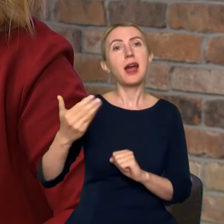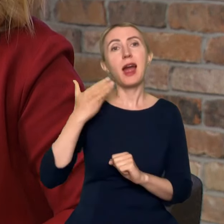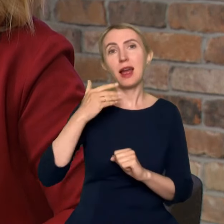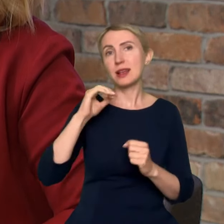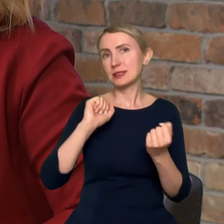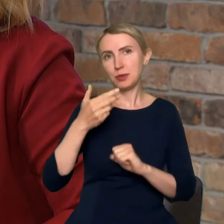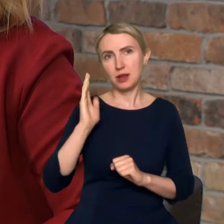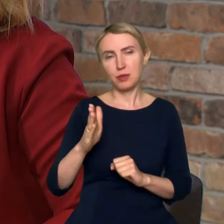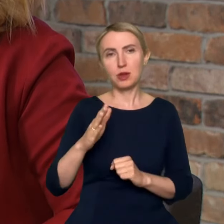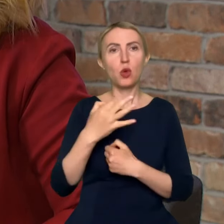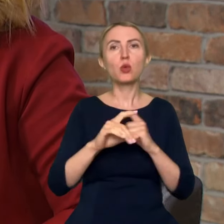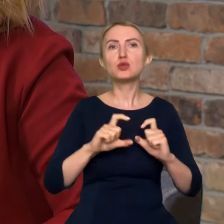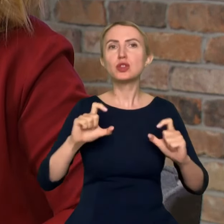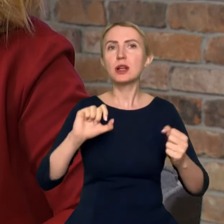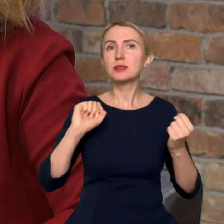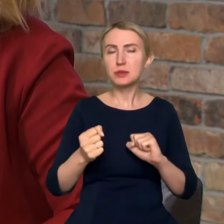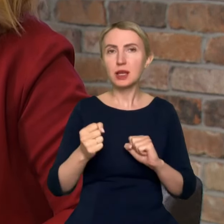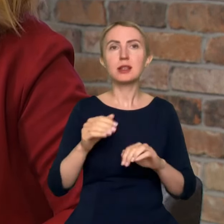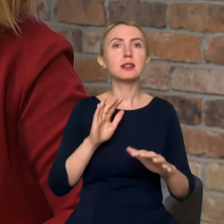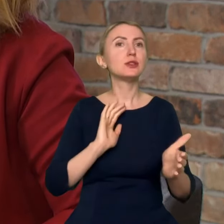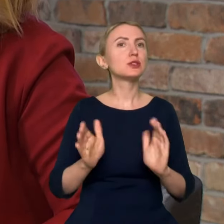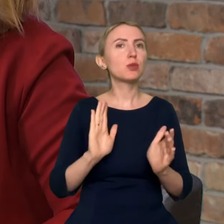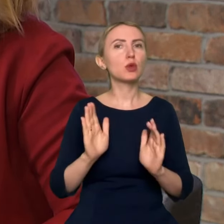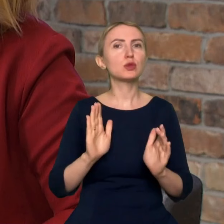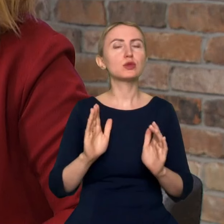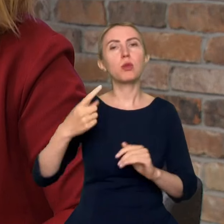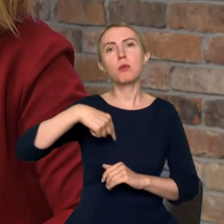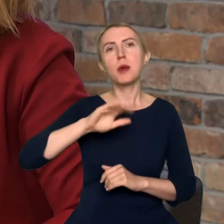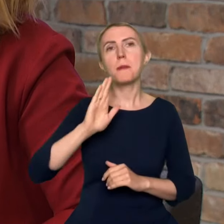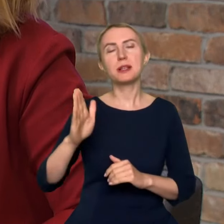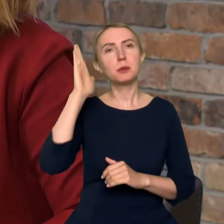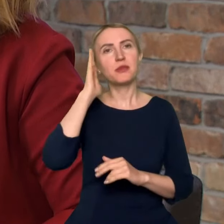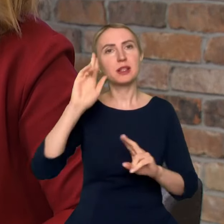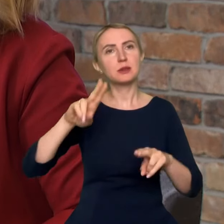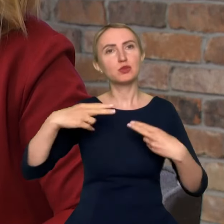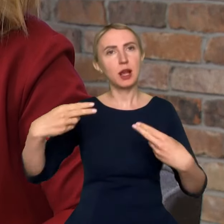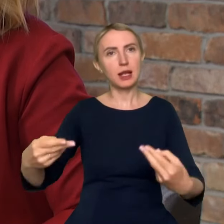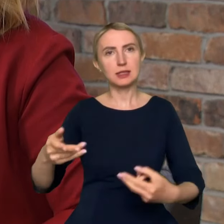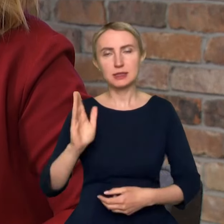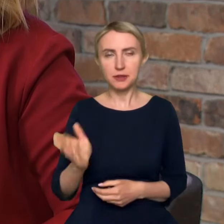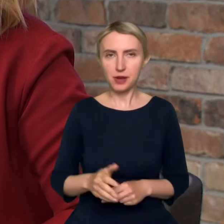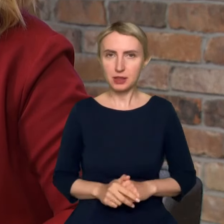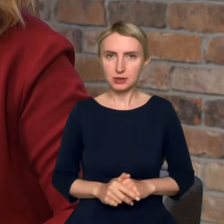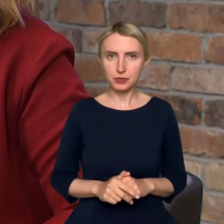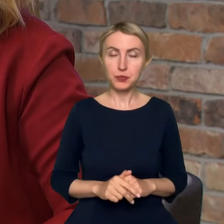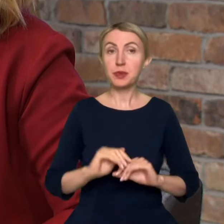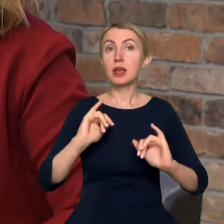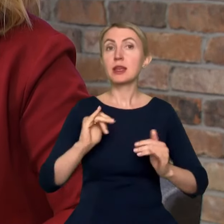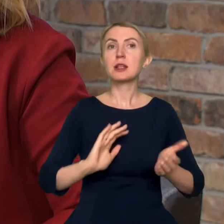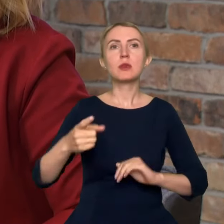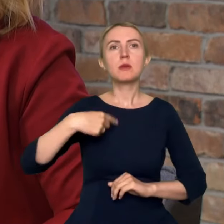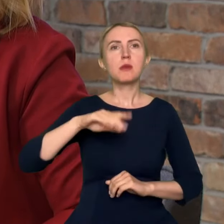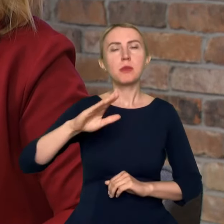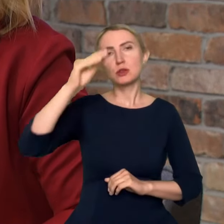uczelnię i to zmieni sposób, w jaki będziemy tą wiedzę przekazywać. I w jaki sposób będziemy się uczyć